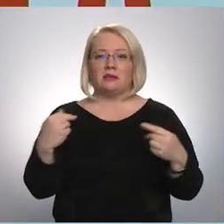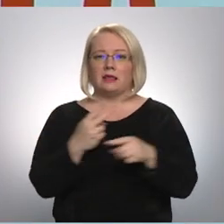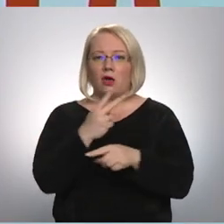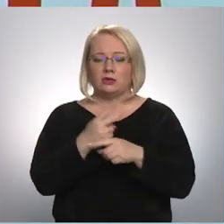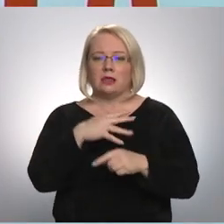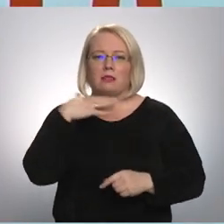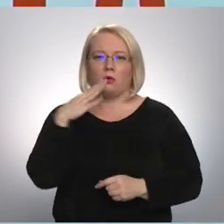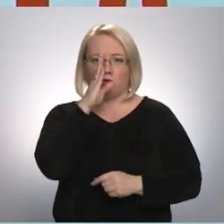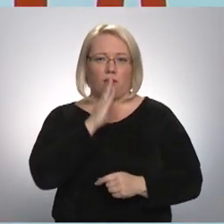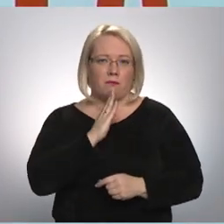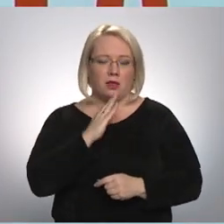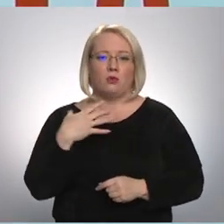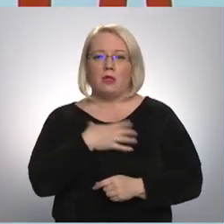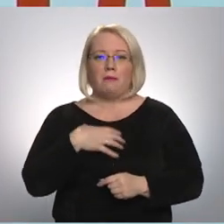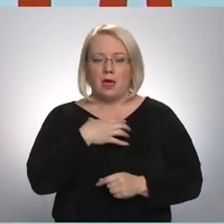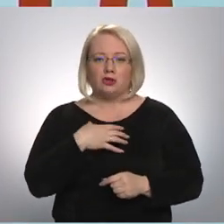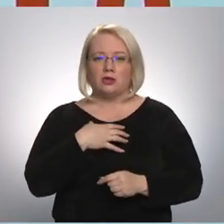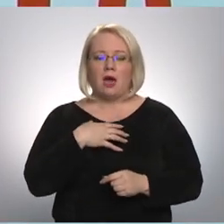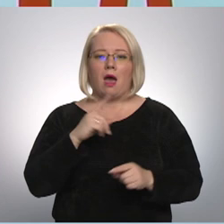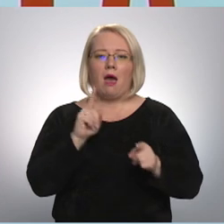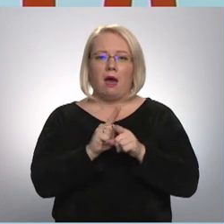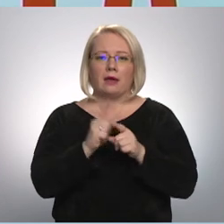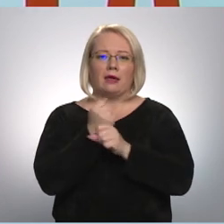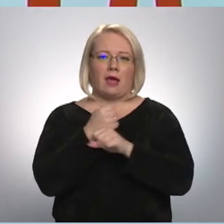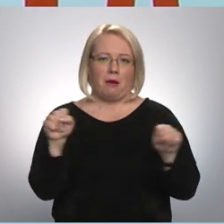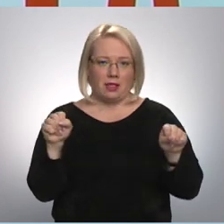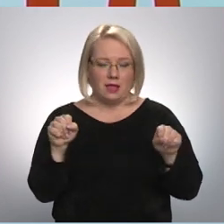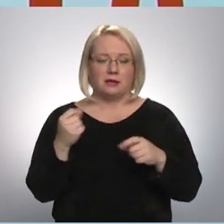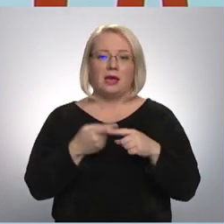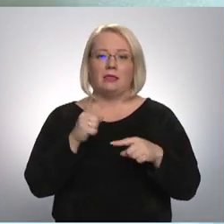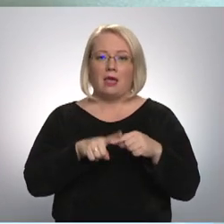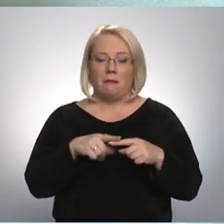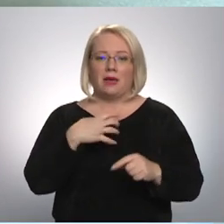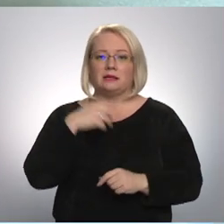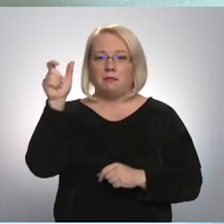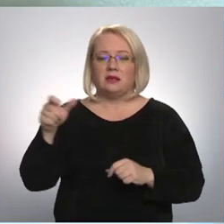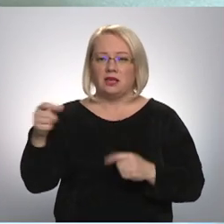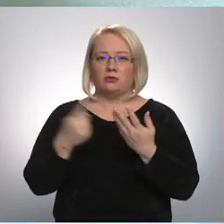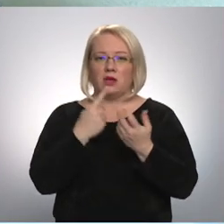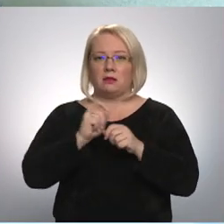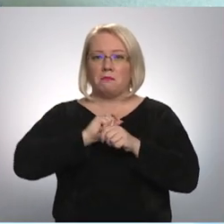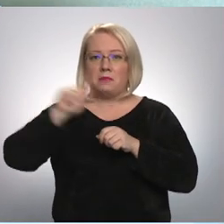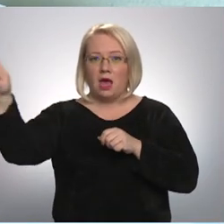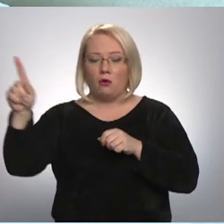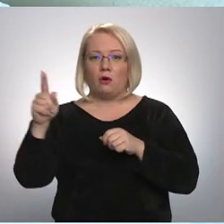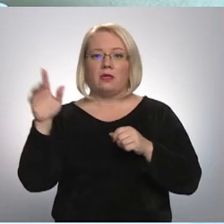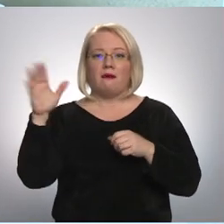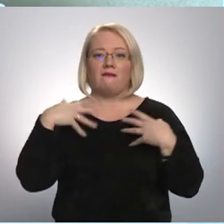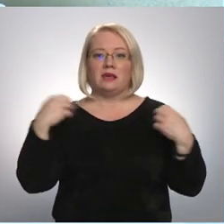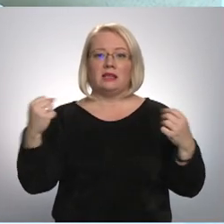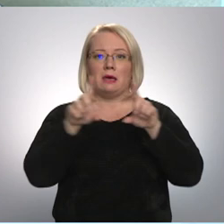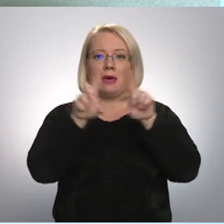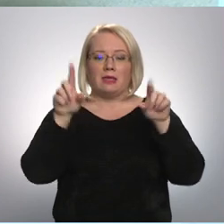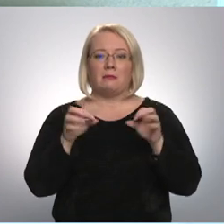daudz nopietnāki un nepieciešama stacionāra rehabilitācija. Tāpēc pacientu skaitam augot, Nacionālajiem veselības dienestam